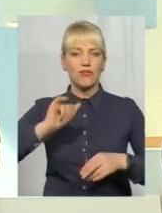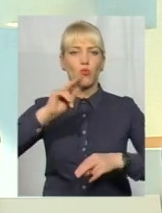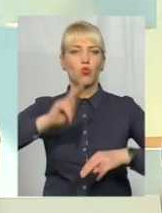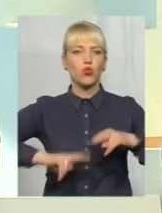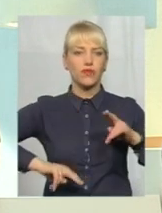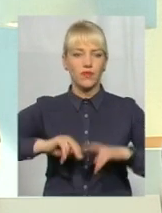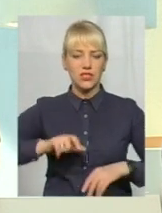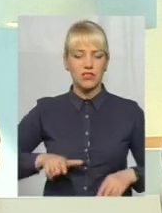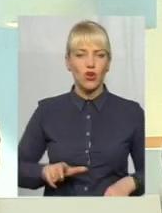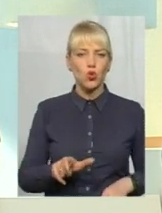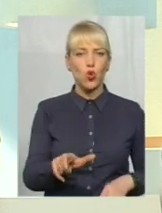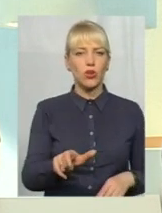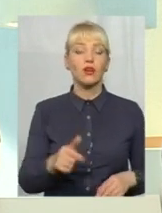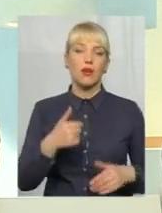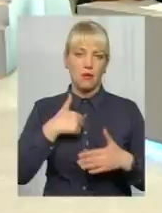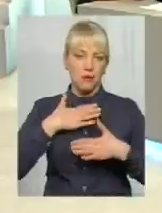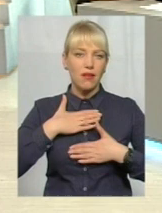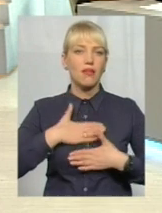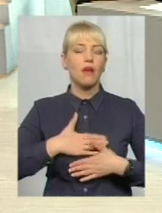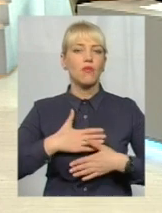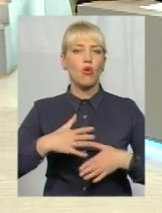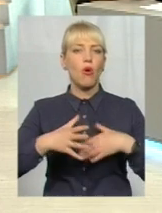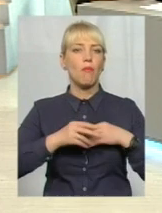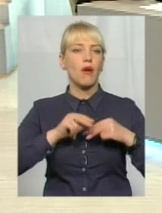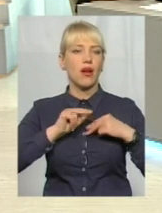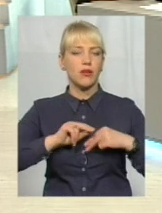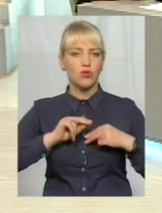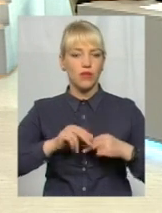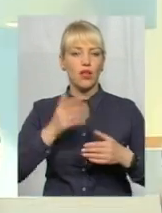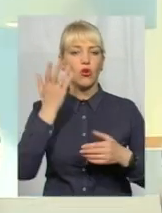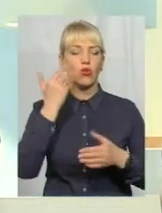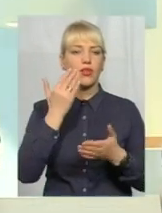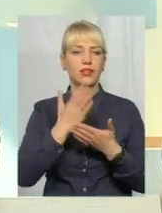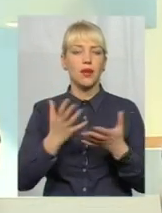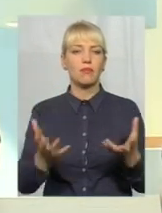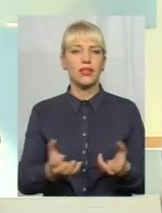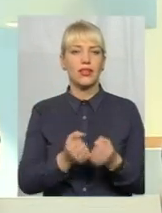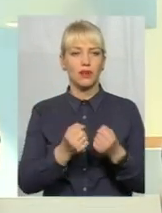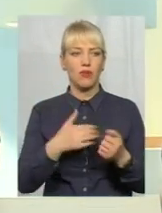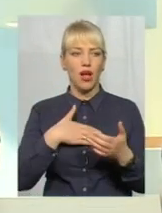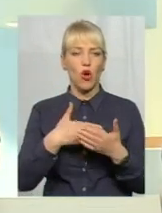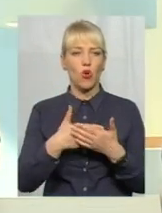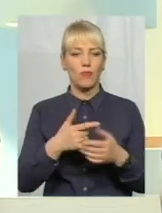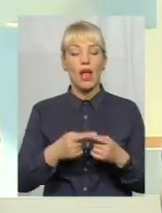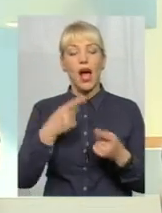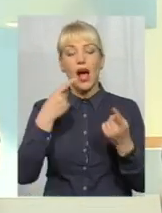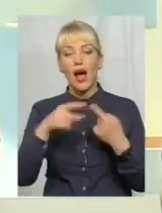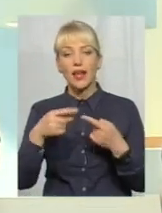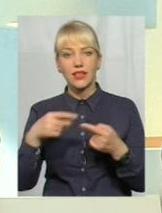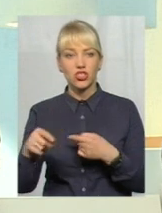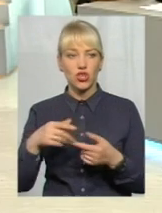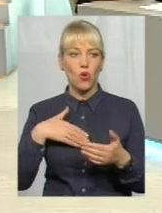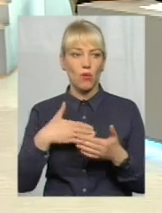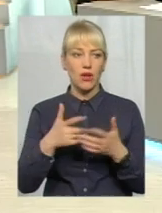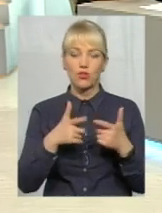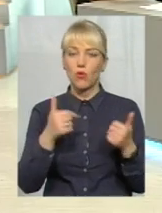мушу сказати, що приємно працювати, коли є така підтримка громадськості. Інших громадських організацій поки що, окрім «Критичної маси», немає.